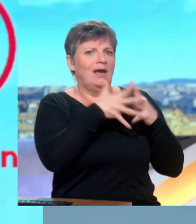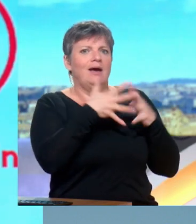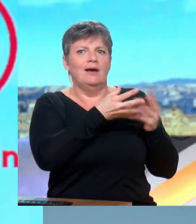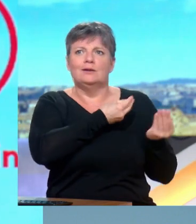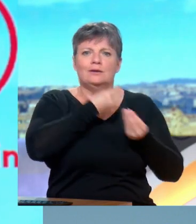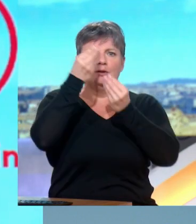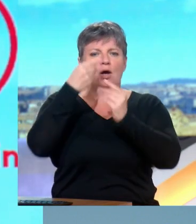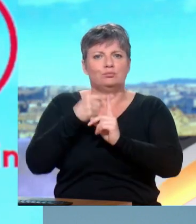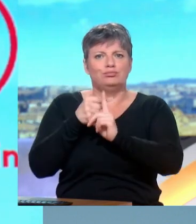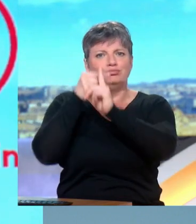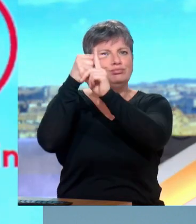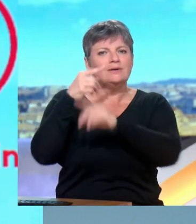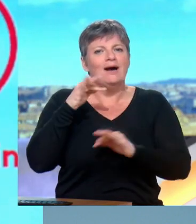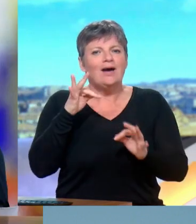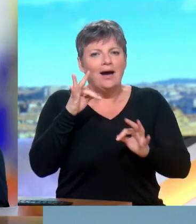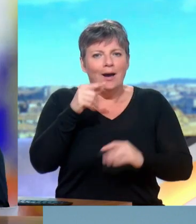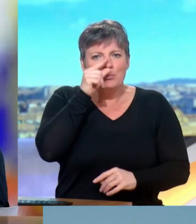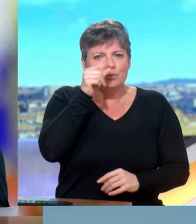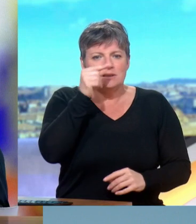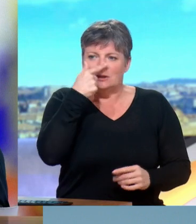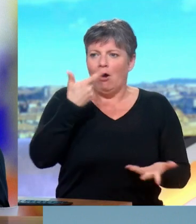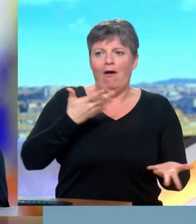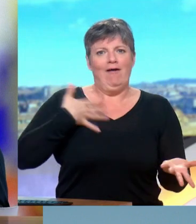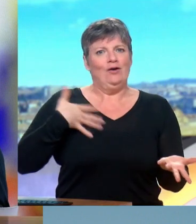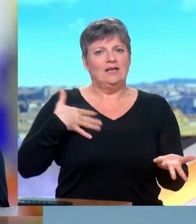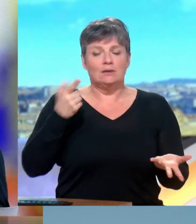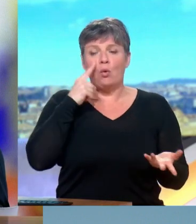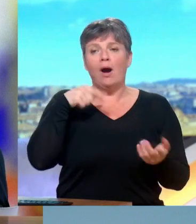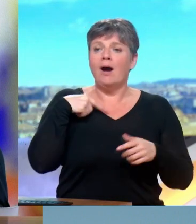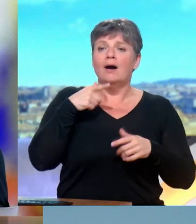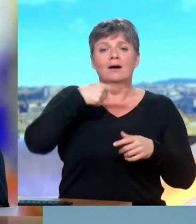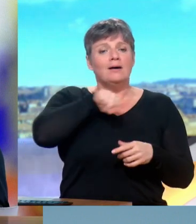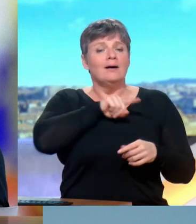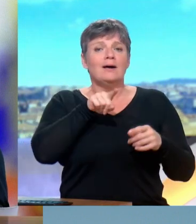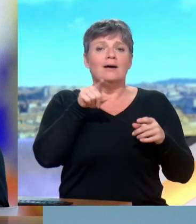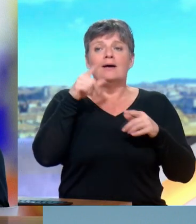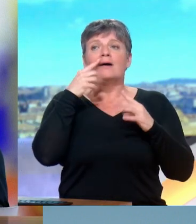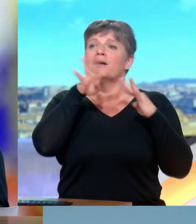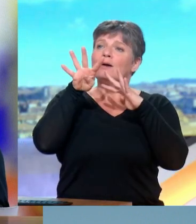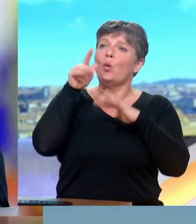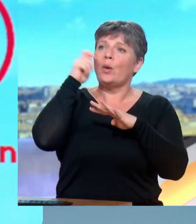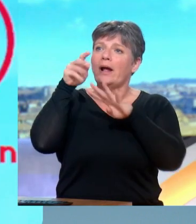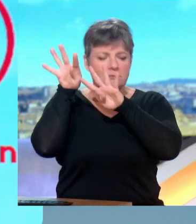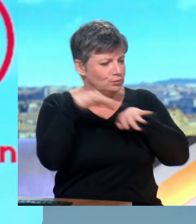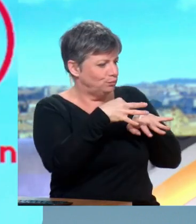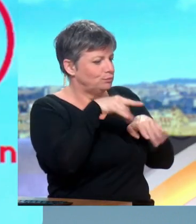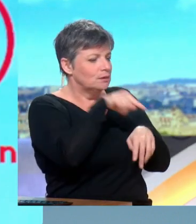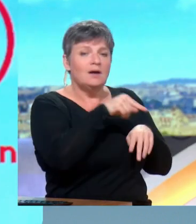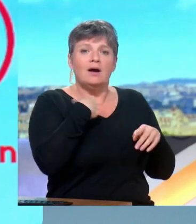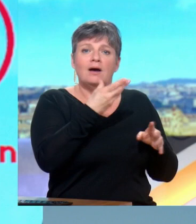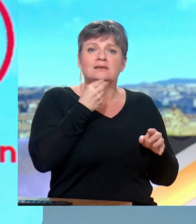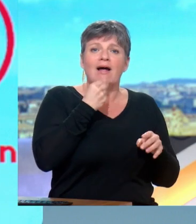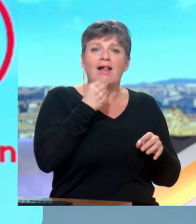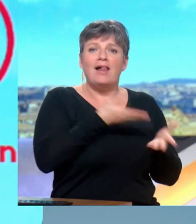pour Vladimir Poutine parce qu'effectivement, ça détourne l'attention du conflit ukrainien, ça détourne,